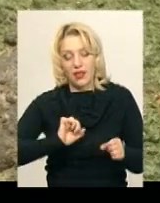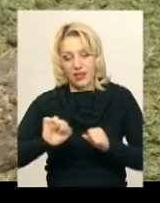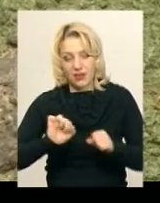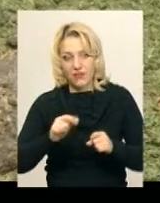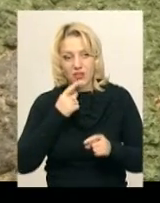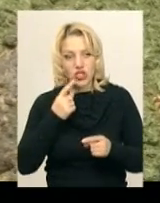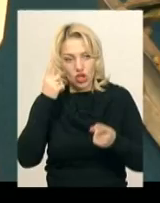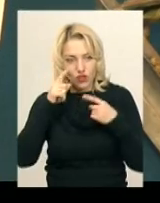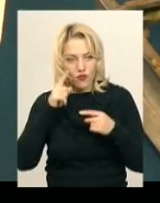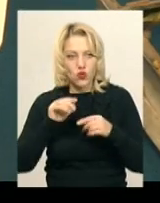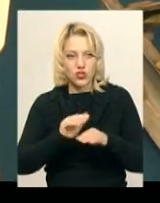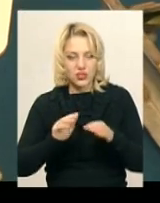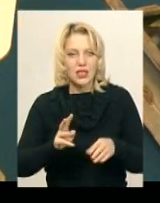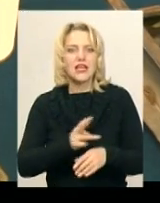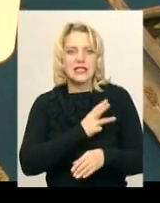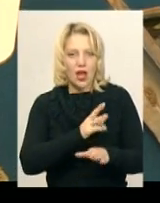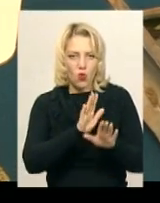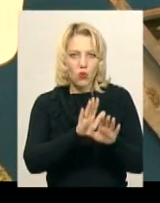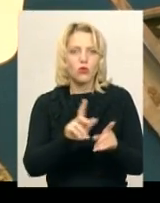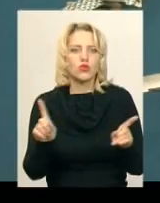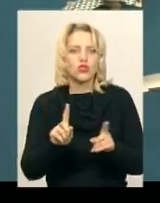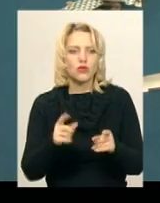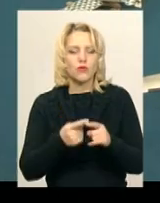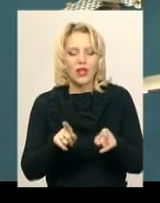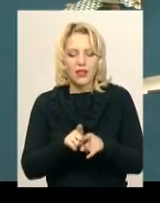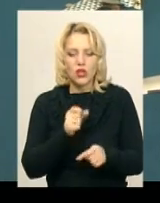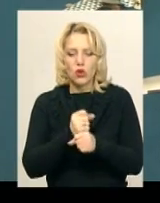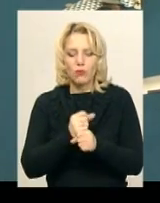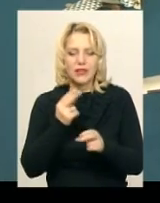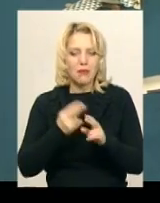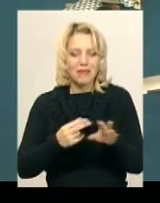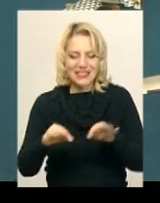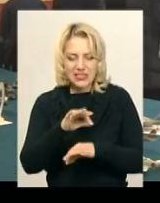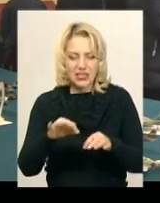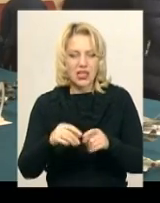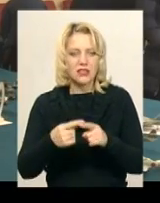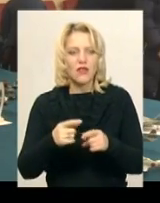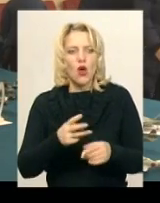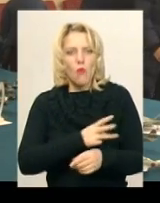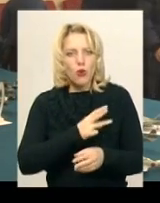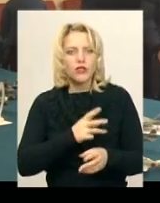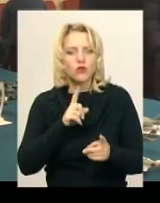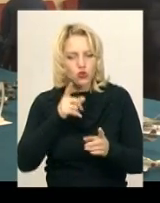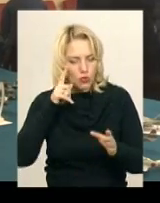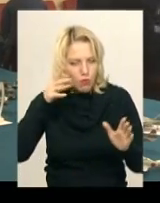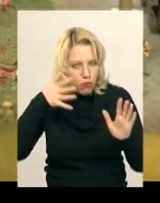каже, творчість школярів заохочує, бо такі роботи без креслень мотивують гуртківці поглиблювати знання. І от Максим зробив по